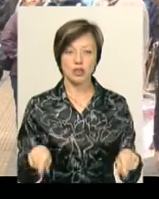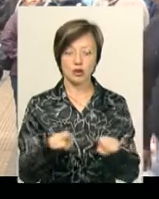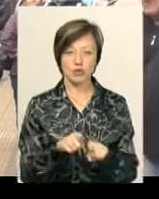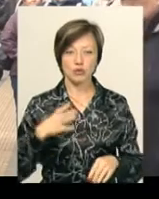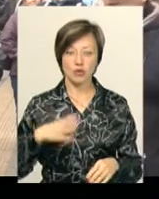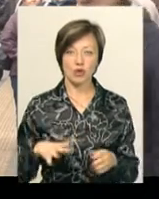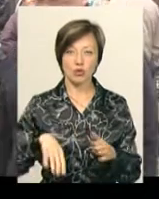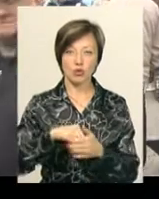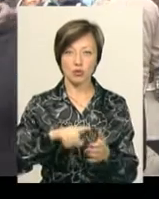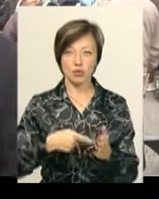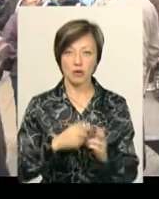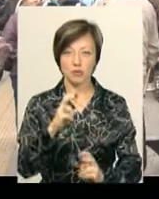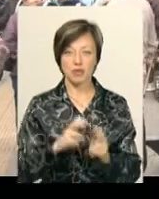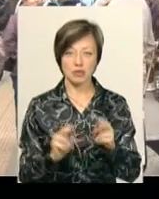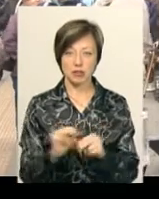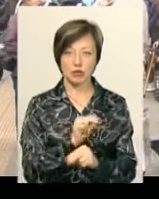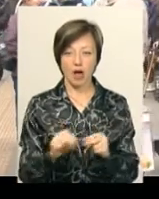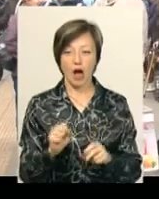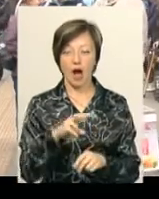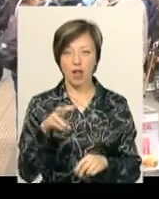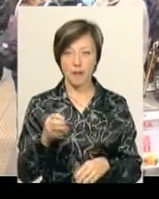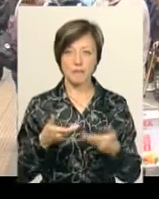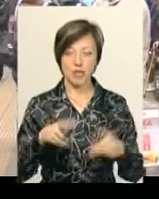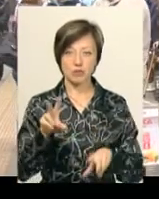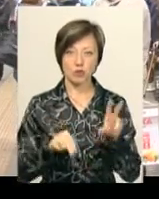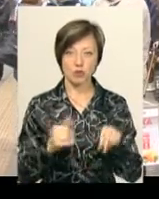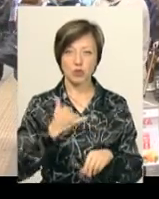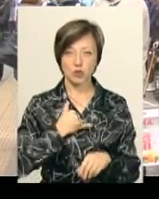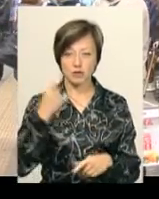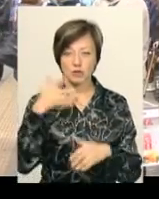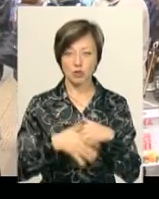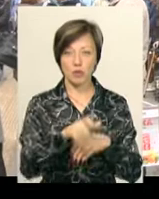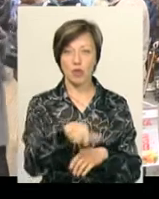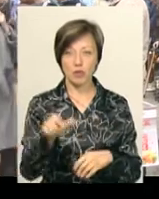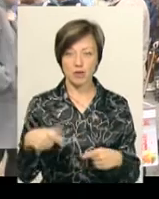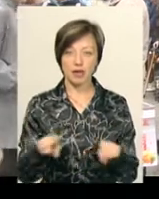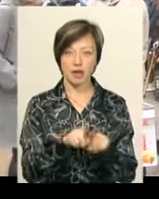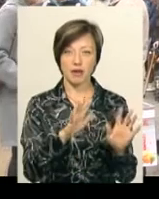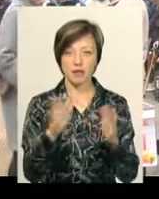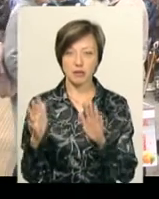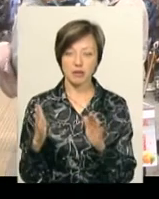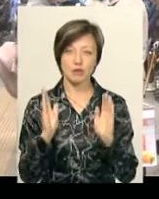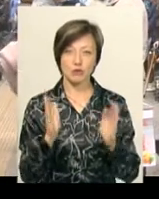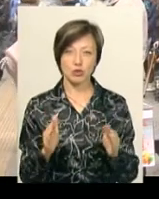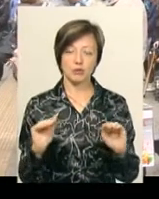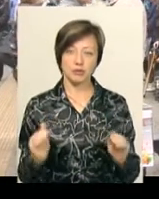доведеться коштами комунального підприємства їх ремонтувати. Але ми сподіваємося, що в нас свідомі громадяни, і таких випадків буде